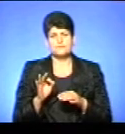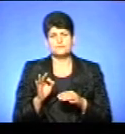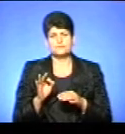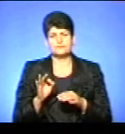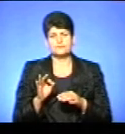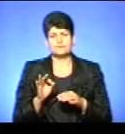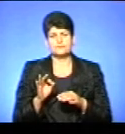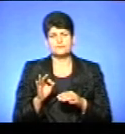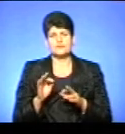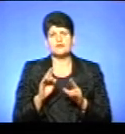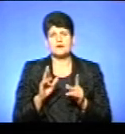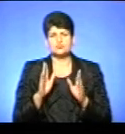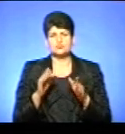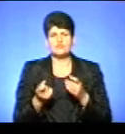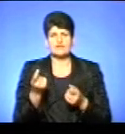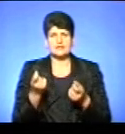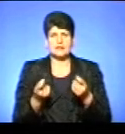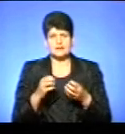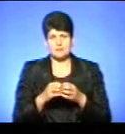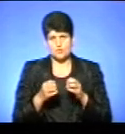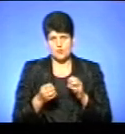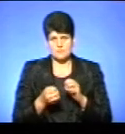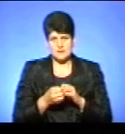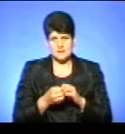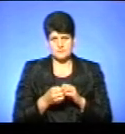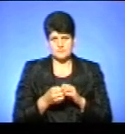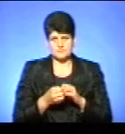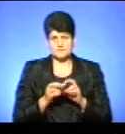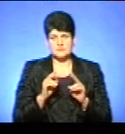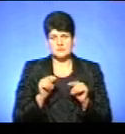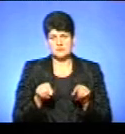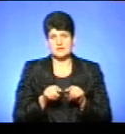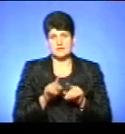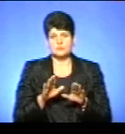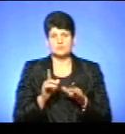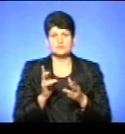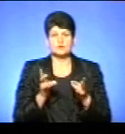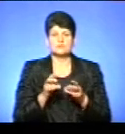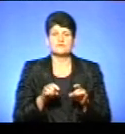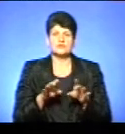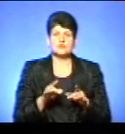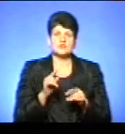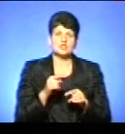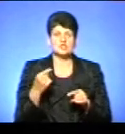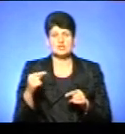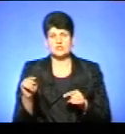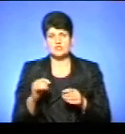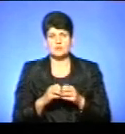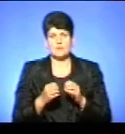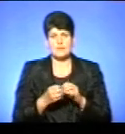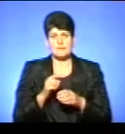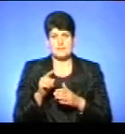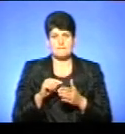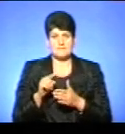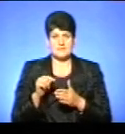як будуть виникати такі проблеми, і, відповідно, так і потрібно вирішувати ті чи інші проблемні